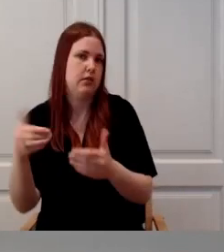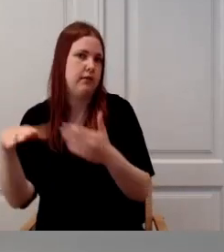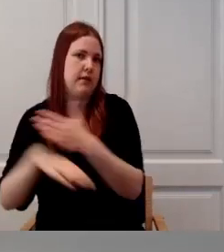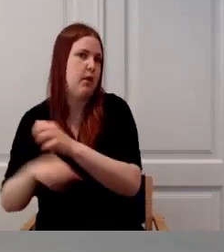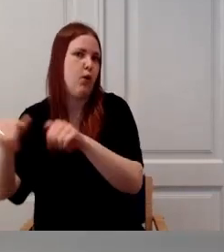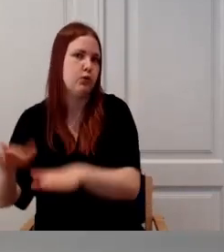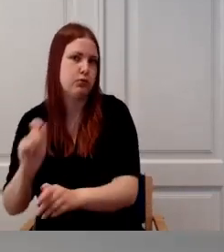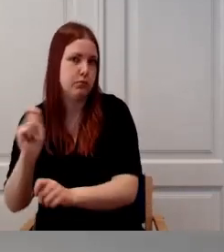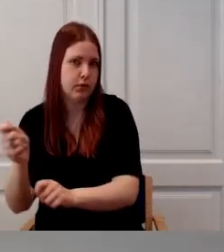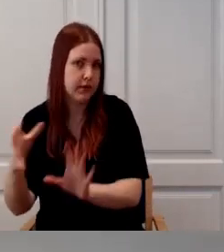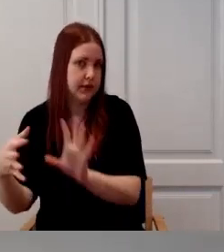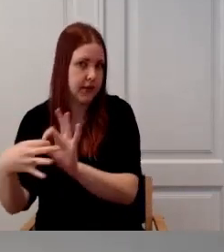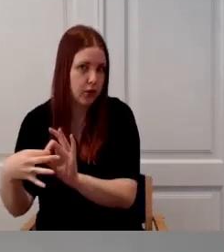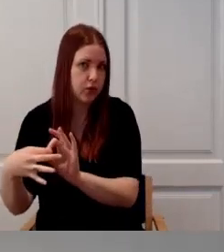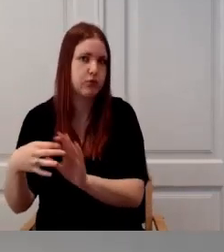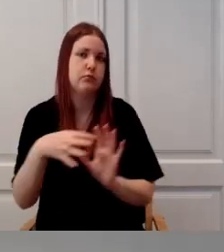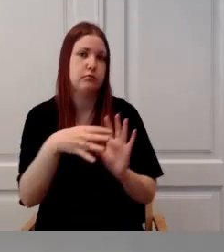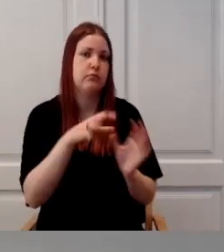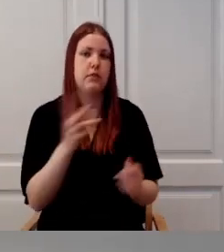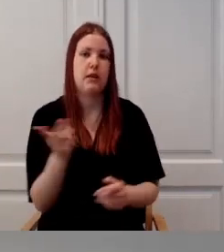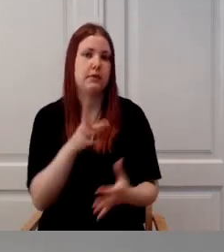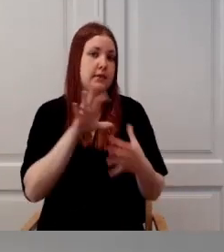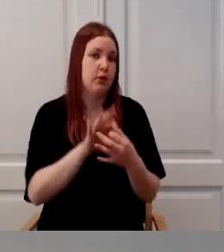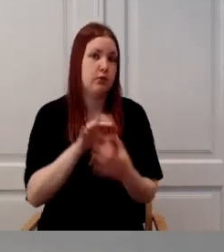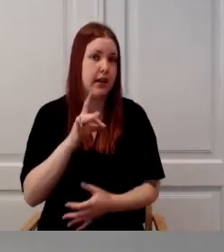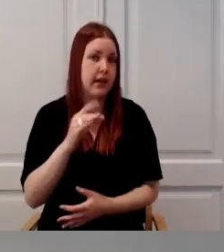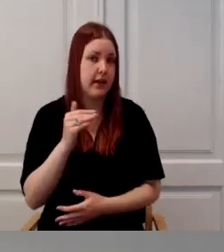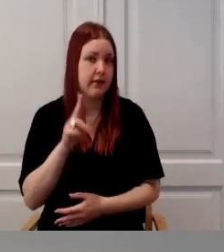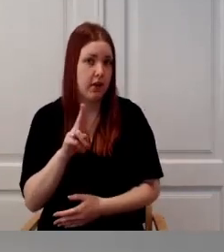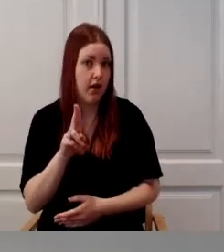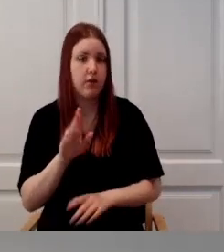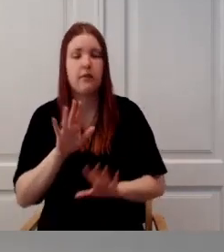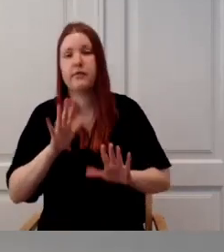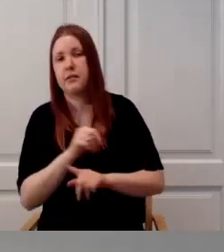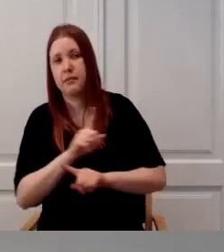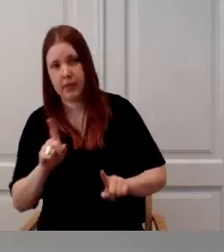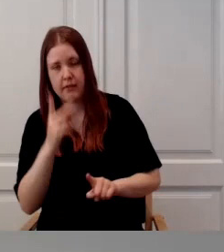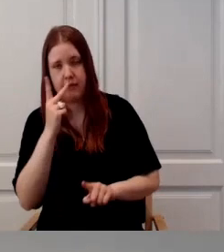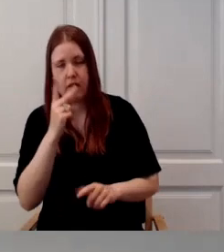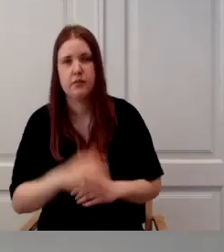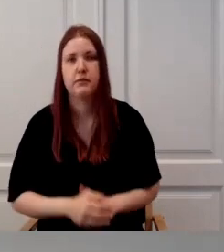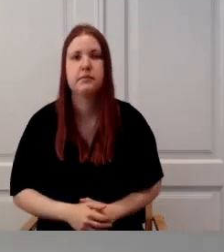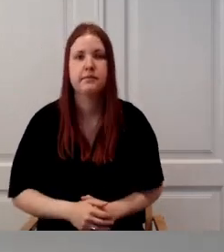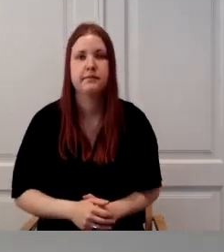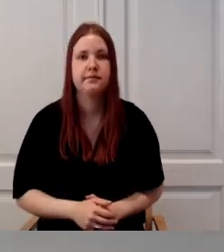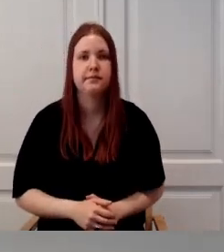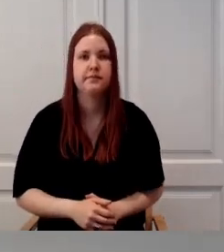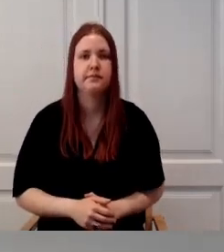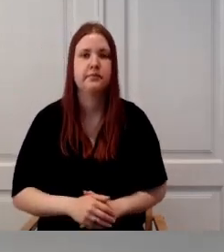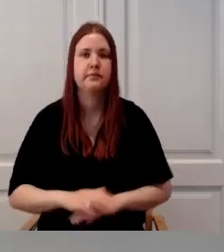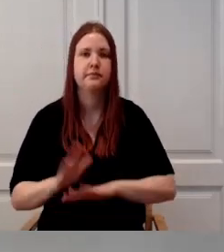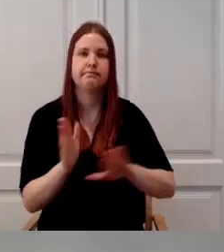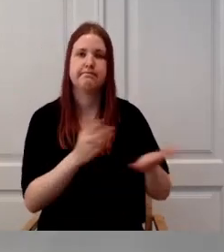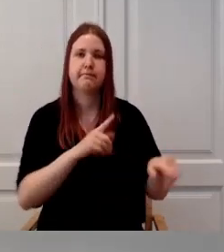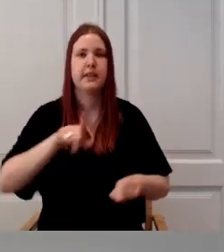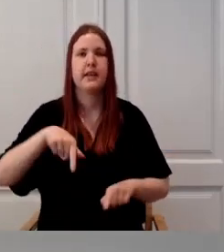üks muudatus, et me seda nüüd näitakse järgmise slaidi, peal on siis see sama, et ka laste.